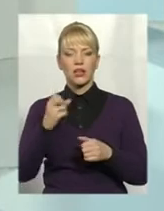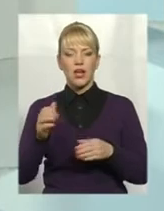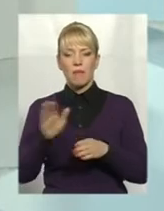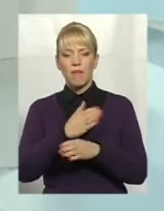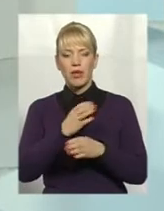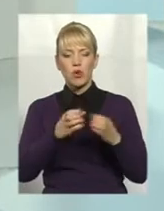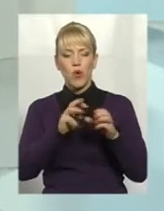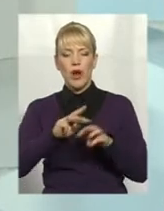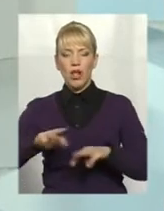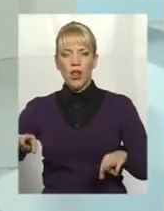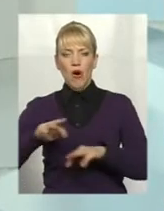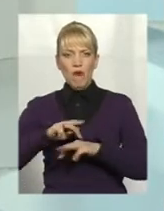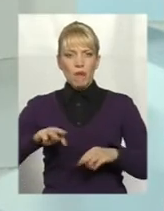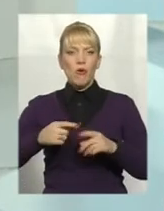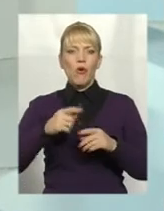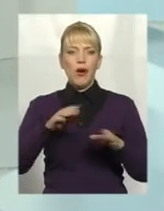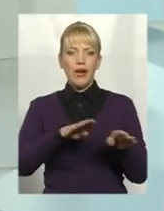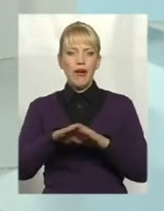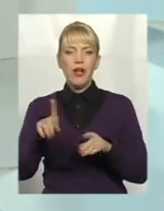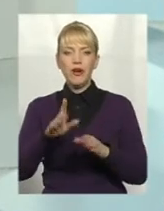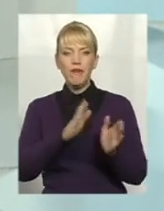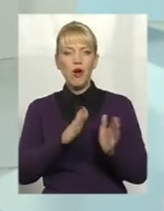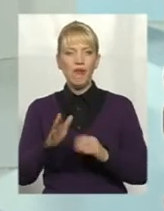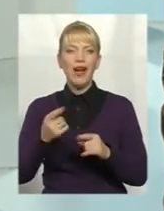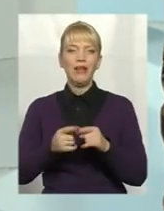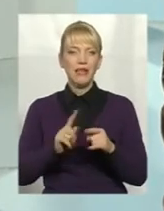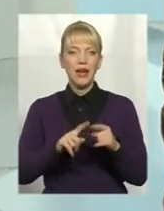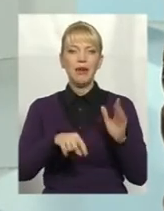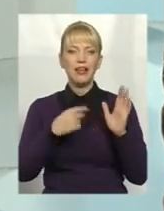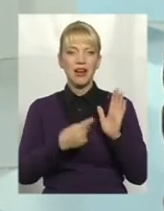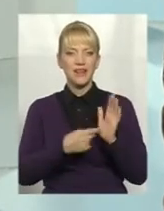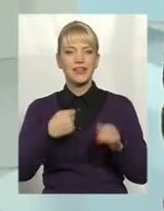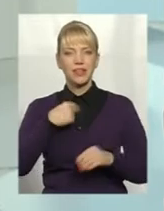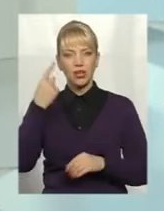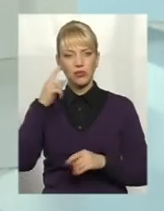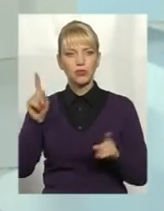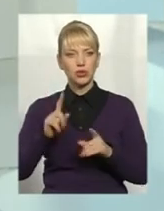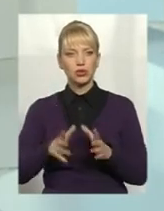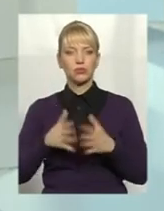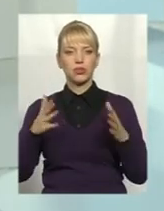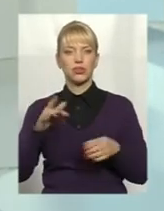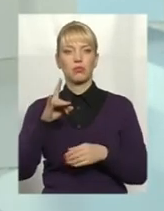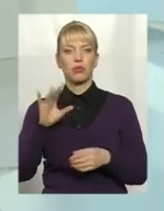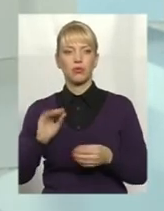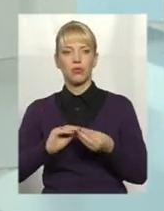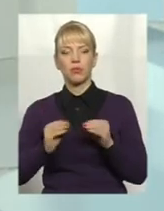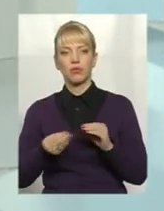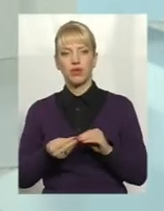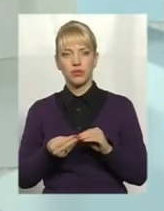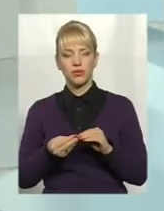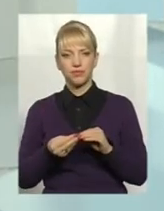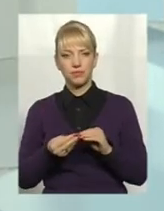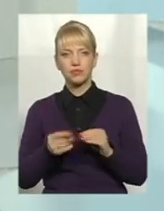рівні врегулювати окремі питання. Я так думаю, що навіть більше про проблематику